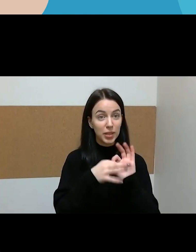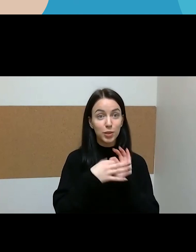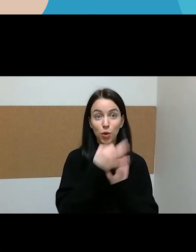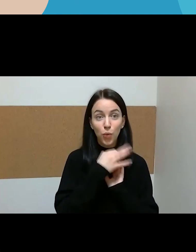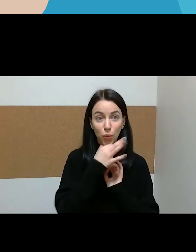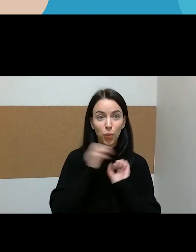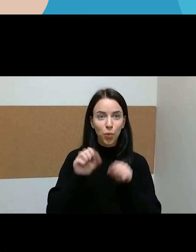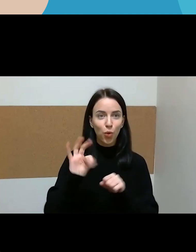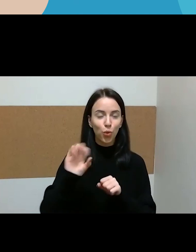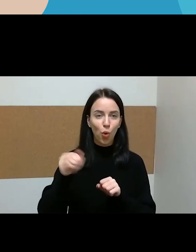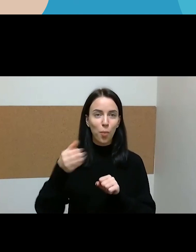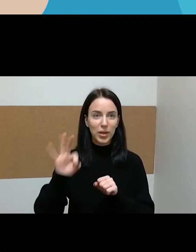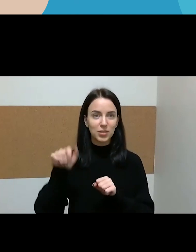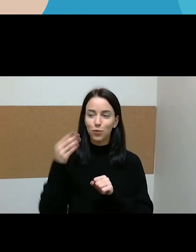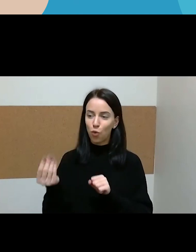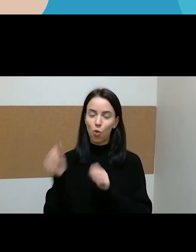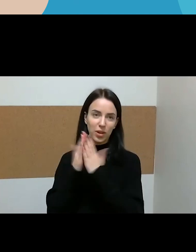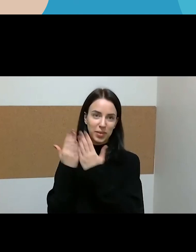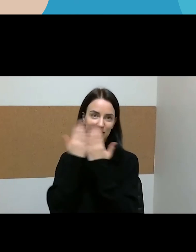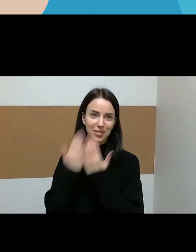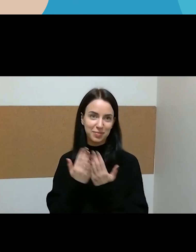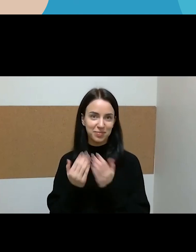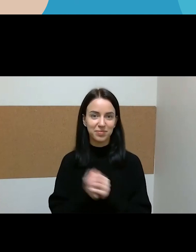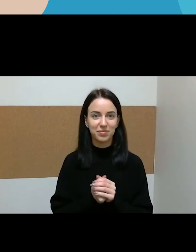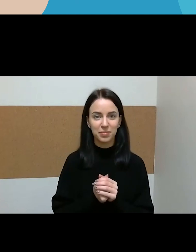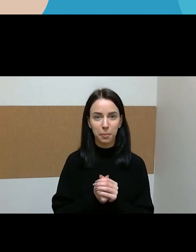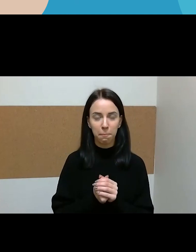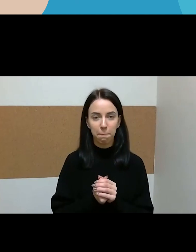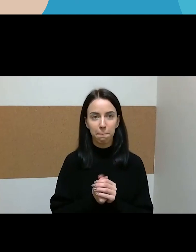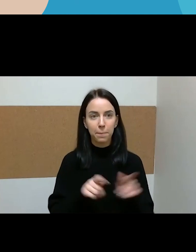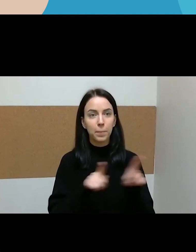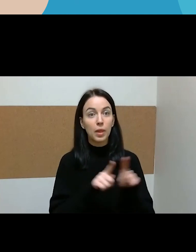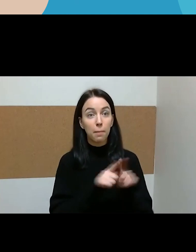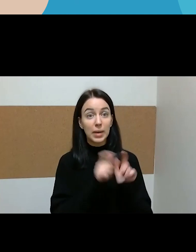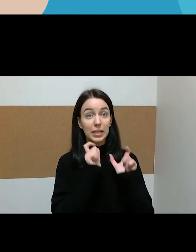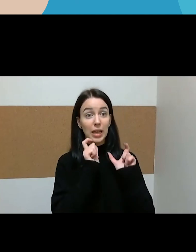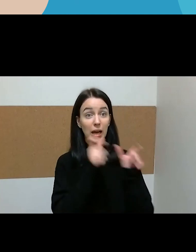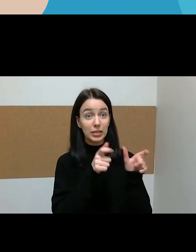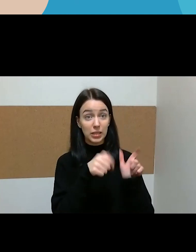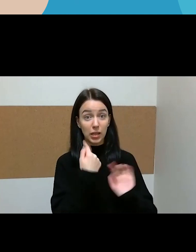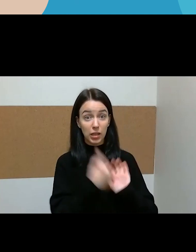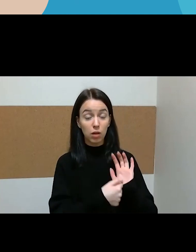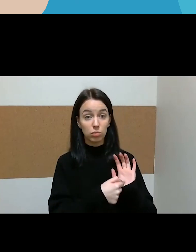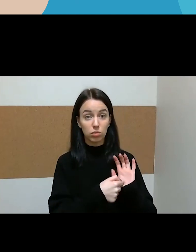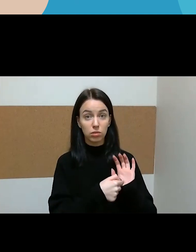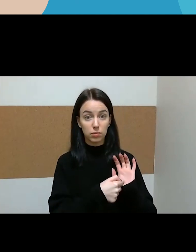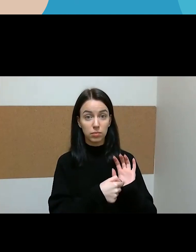dar ne vėlų yra. O dar atsakant, tik klausimą, ką veikiam per karantiną namuose, tai taip, skaitom